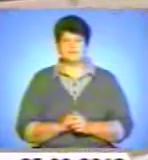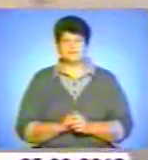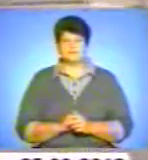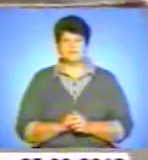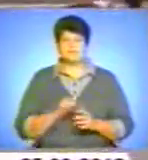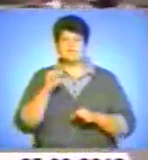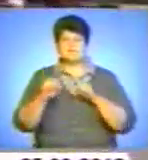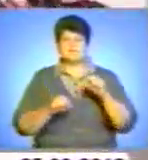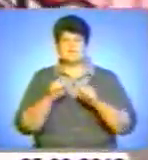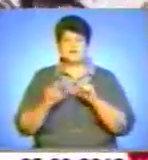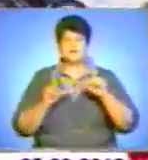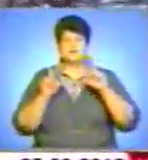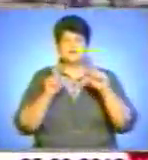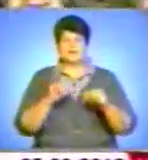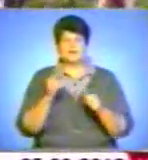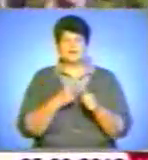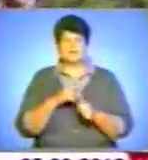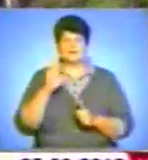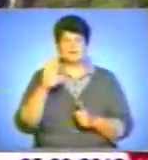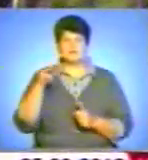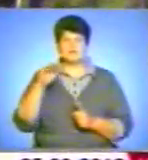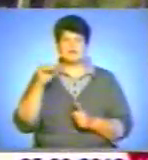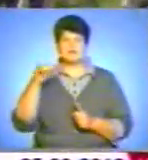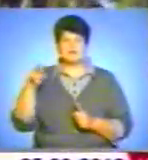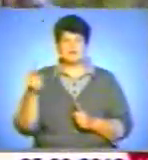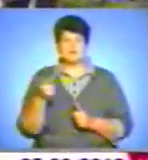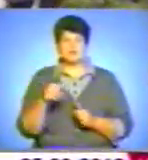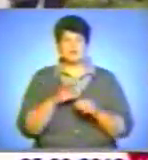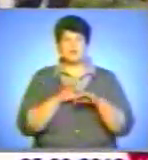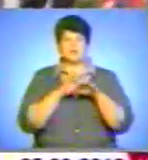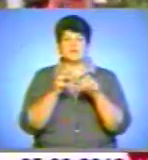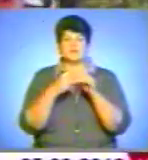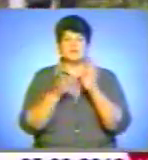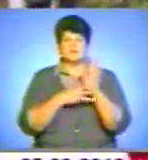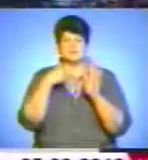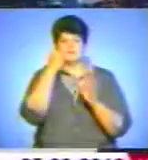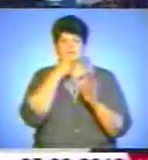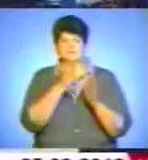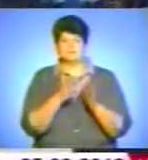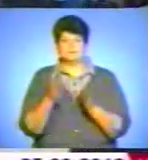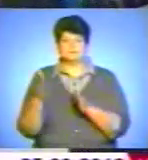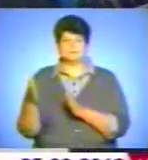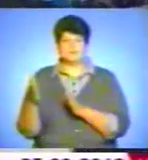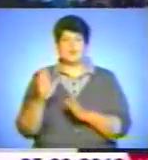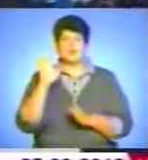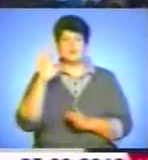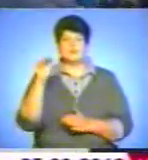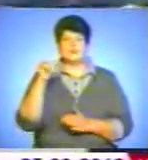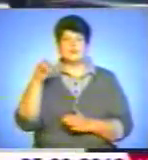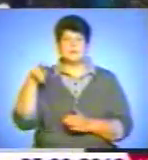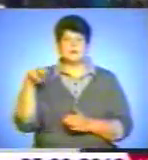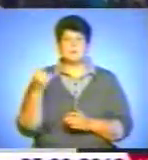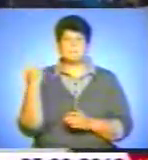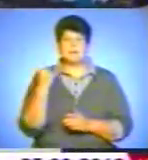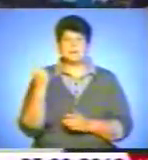Велоперегони імені Володимира Філіпенка у Тернополі проводять уже 18 рік поспіль. Володимир Філіпенко – перший